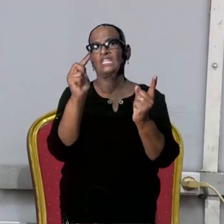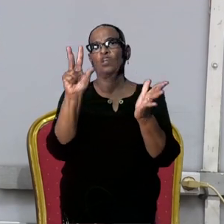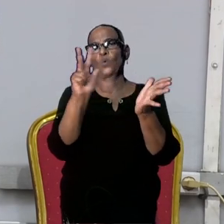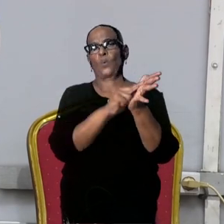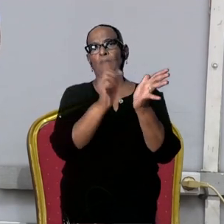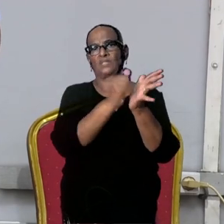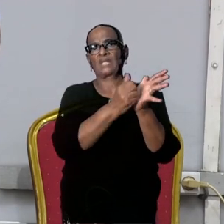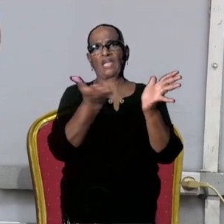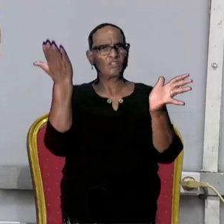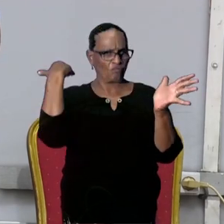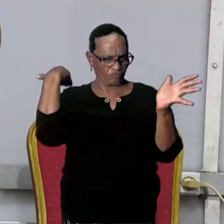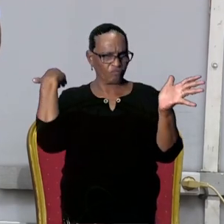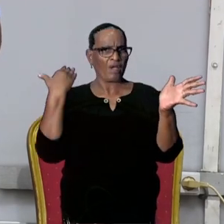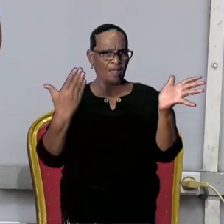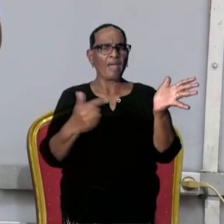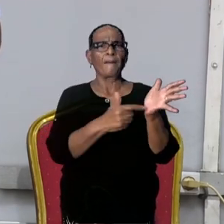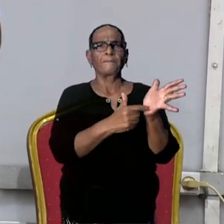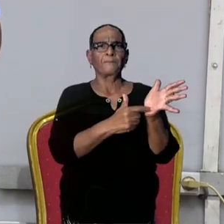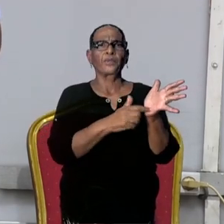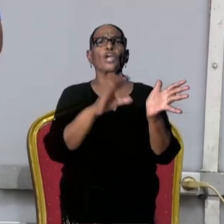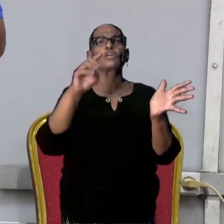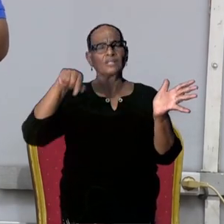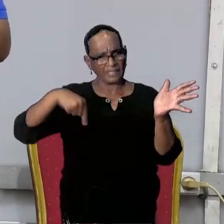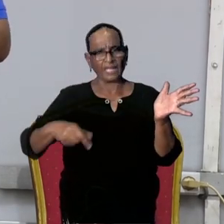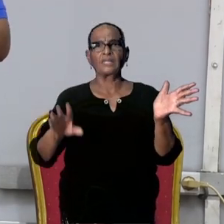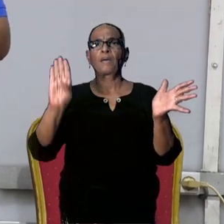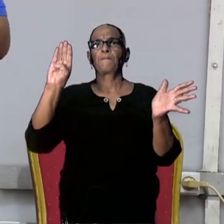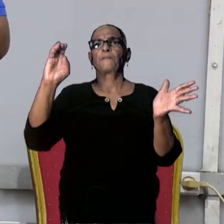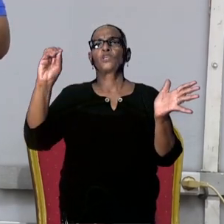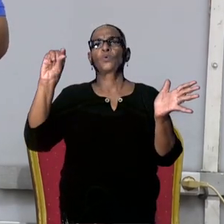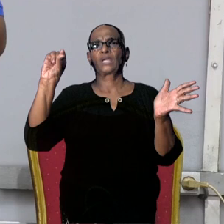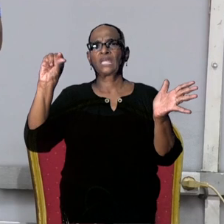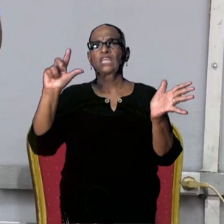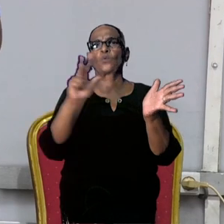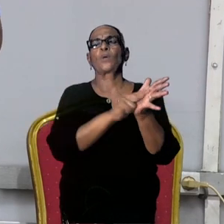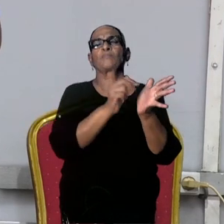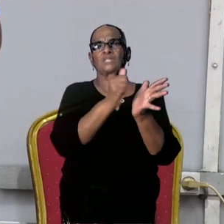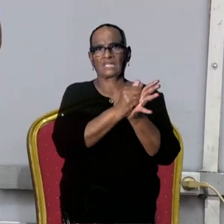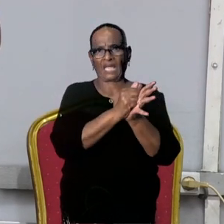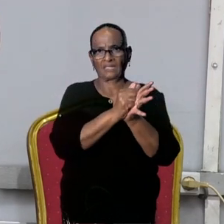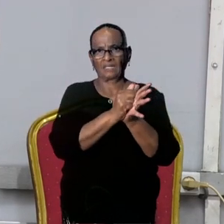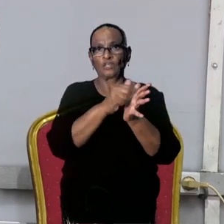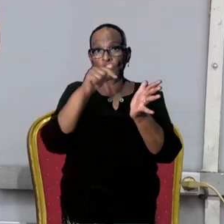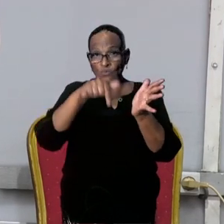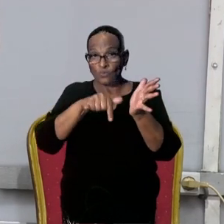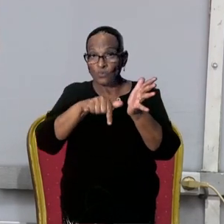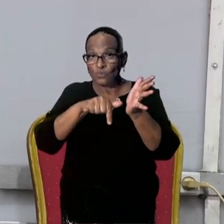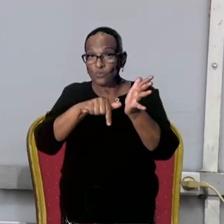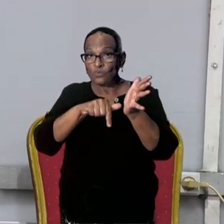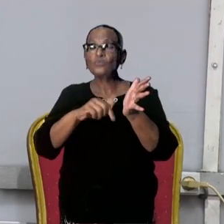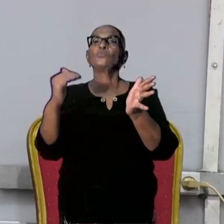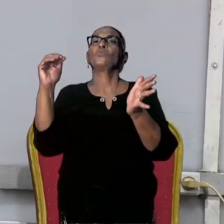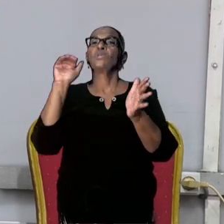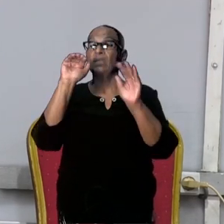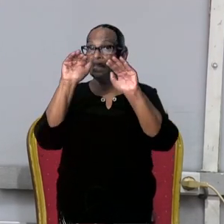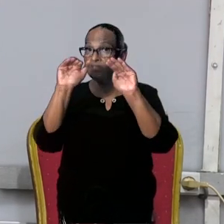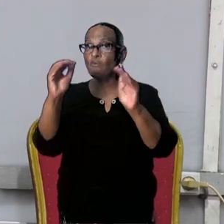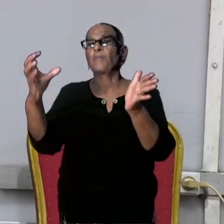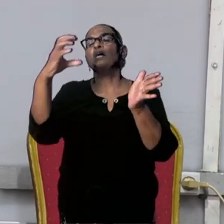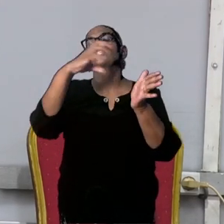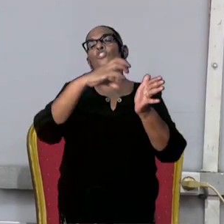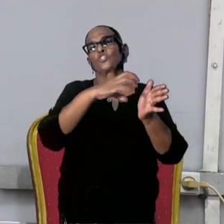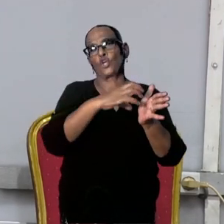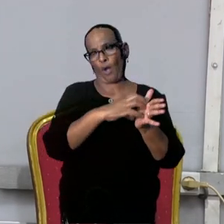maanden later hebben we dus de BOG-website gehad die eigenlijk nu van waaruit voornamelijk de informatie over COVID